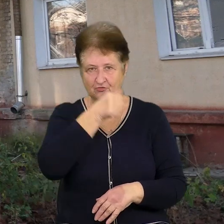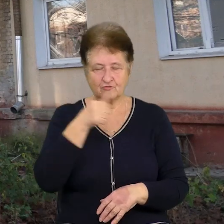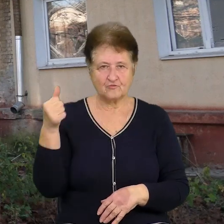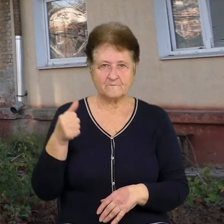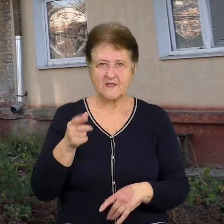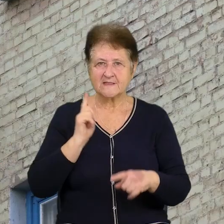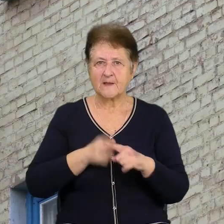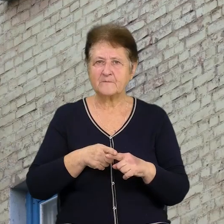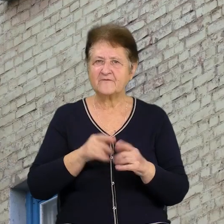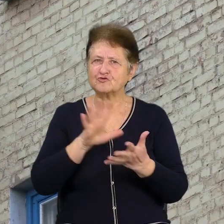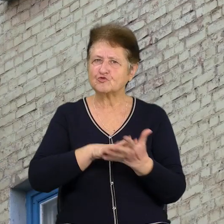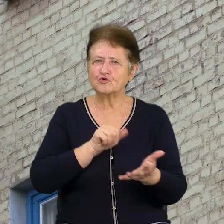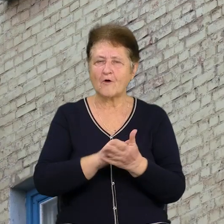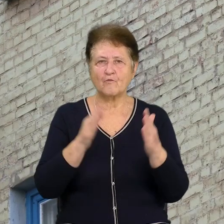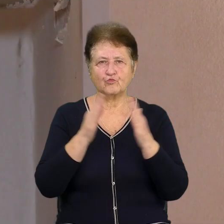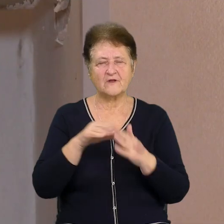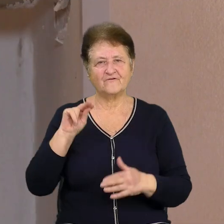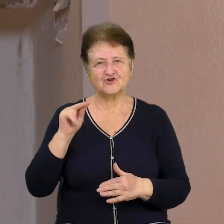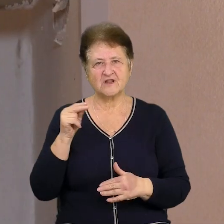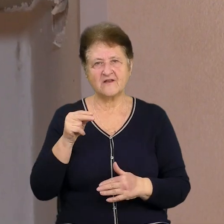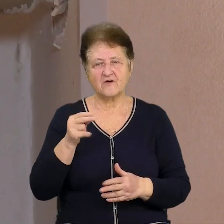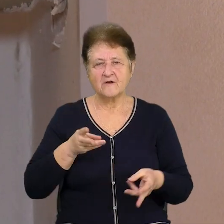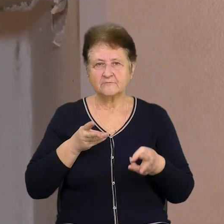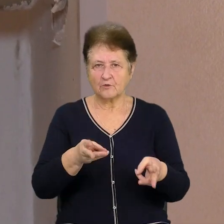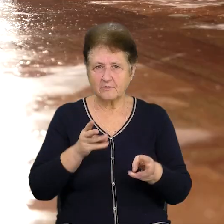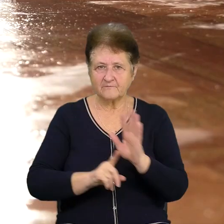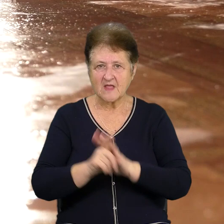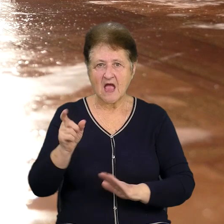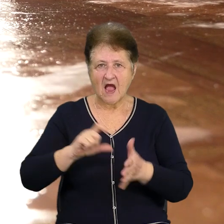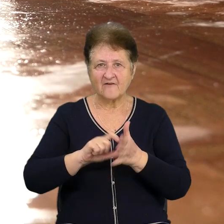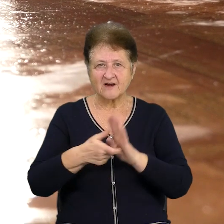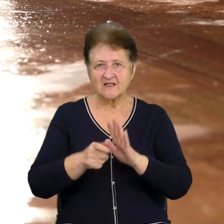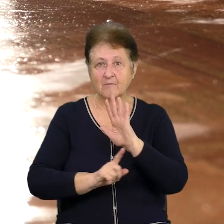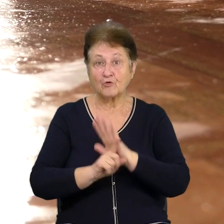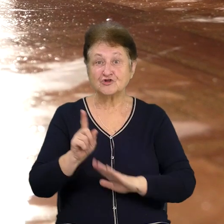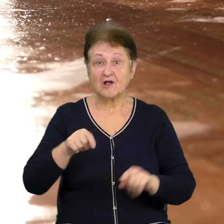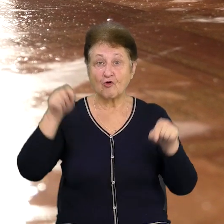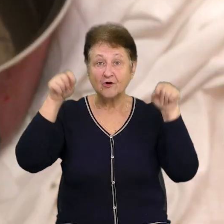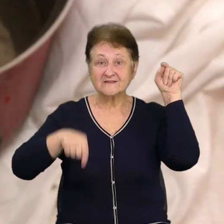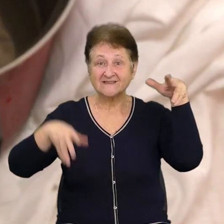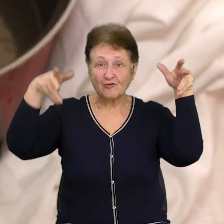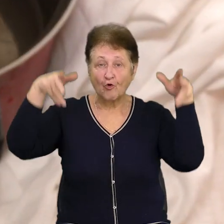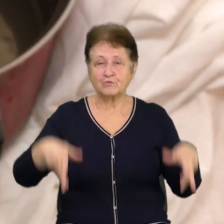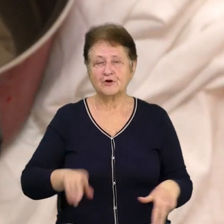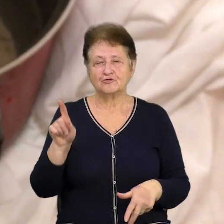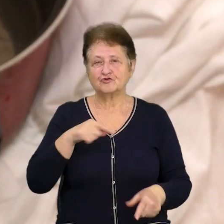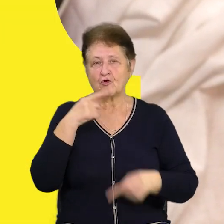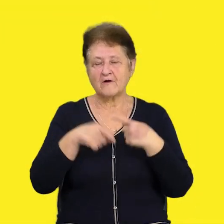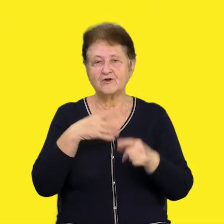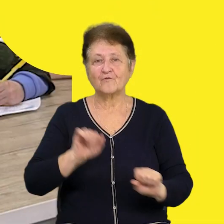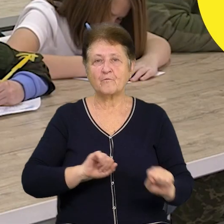У напівзруйнованому будинку в Чернігові ввімкнули опалення, а квартири почало затоплювати, що кажуть в управлінні ЖКГ.